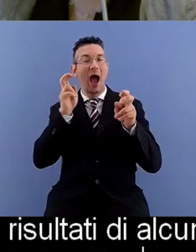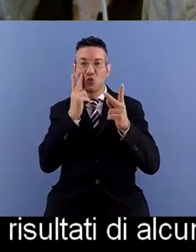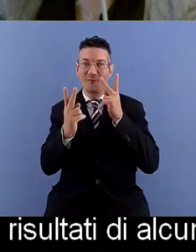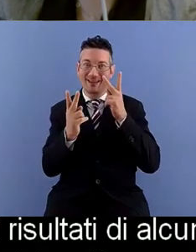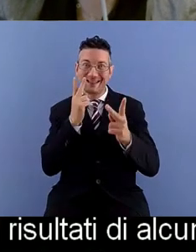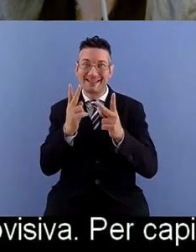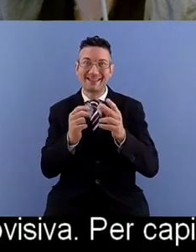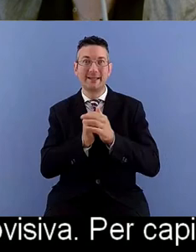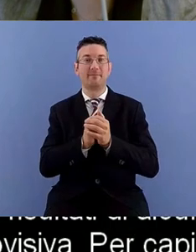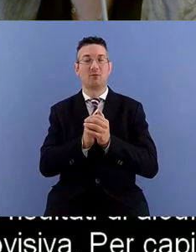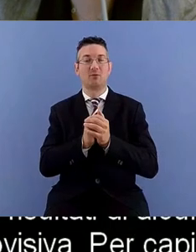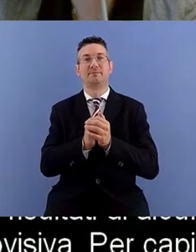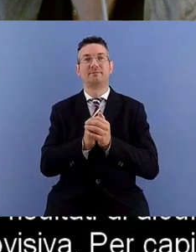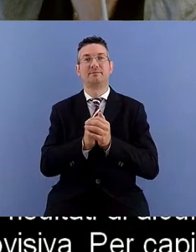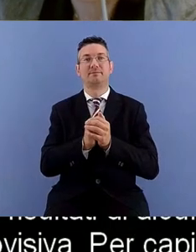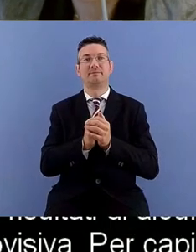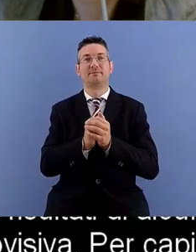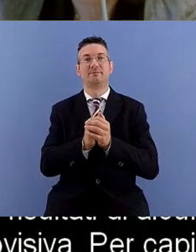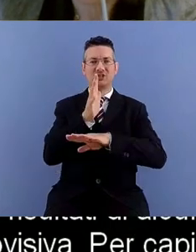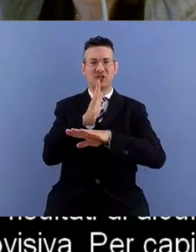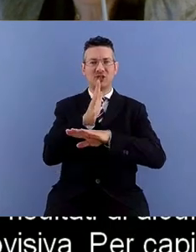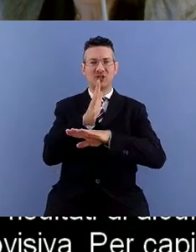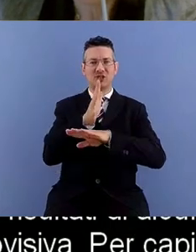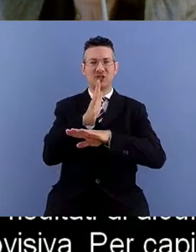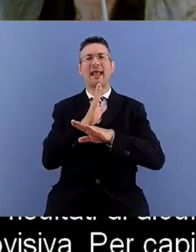accessibilità nella comunicazione